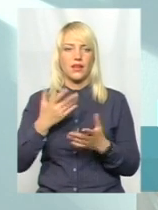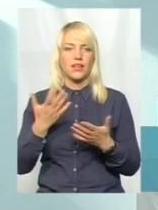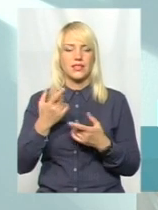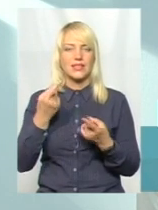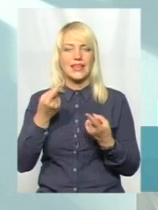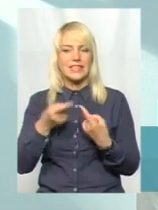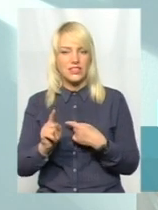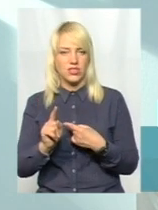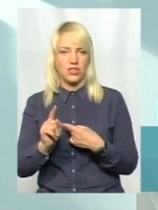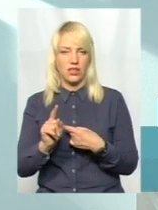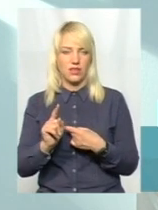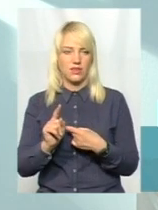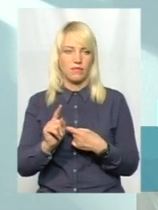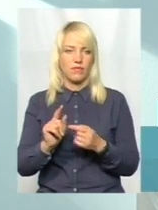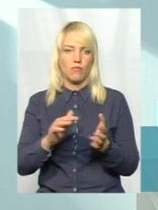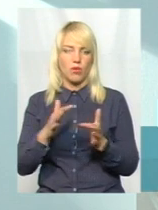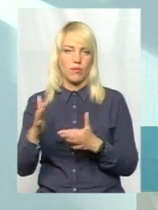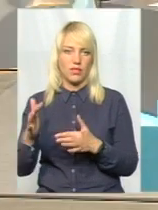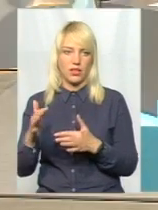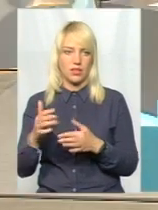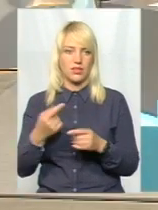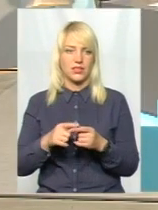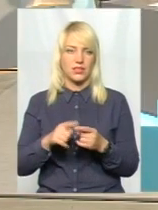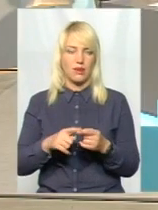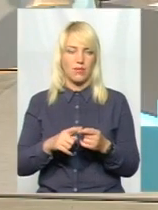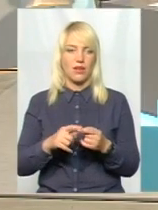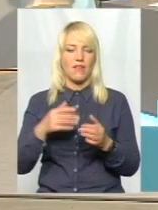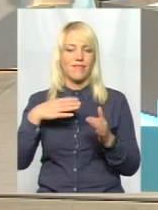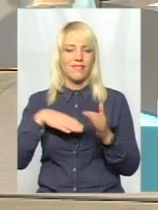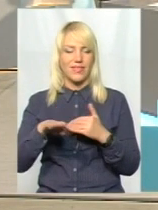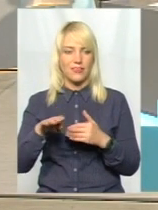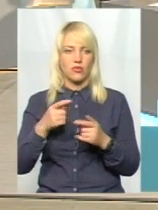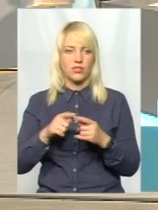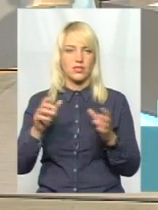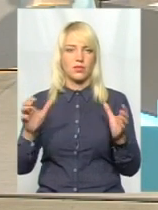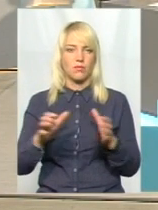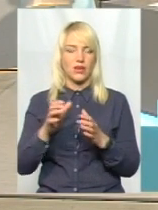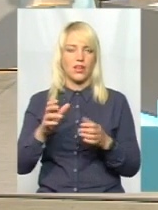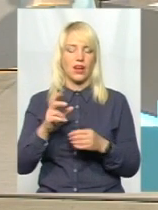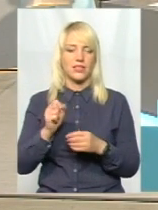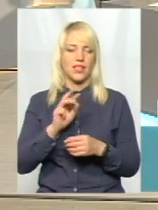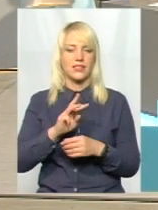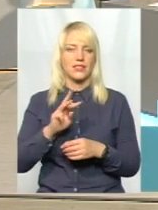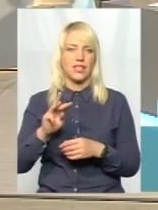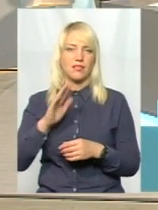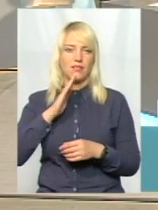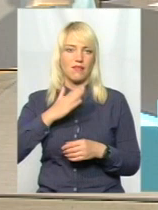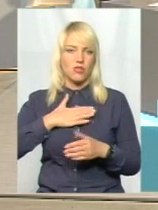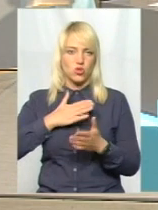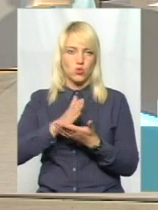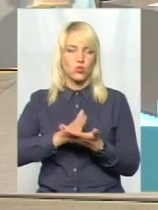непотрібних моментах, цими відеоматеріалами. Вони зберігаються на сайті служби, у нас, на сервері.